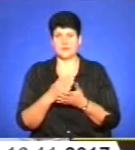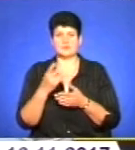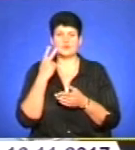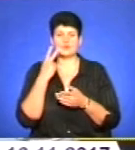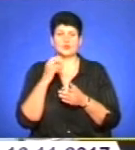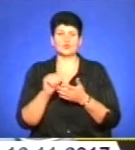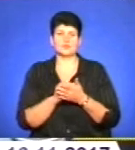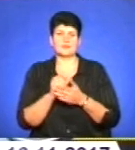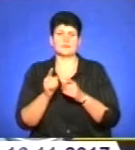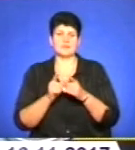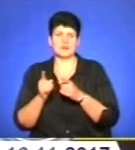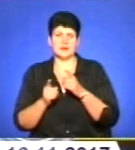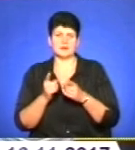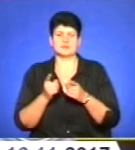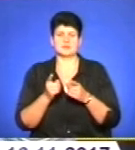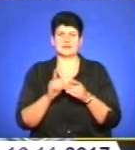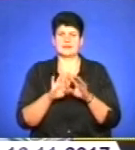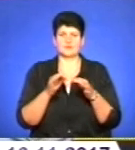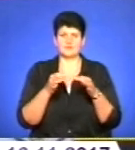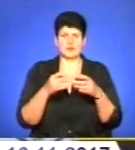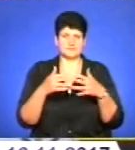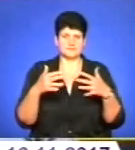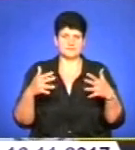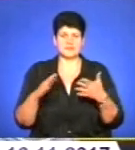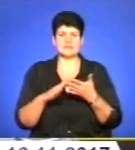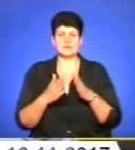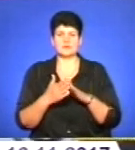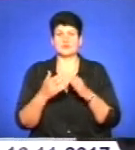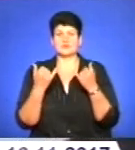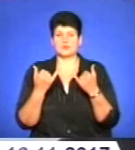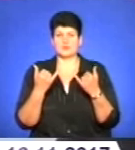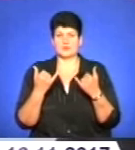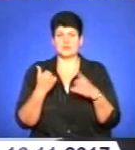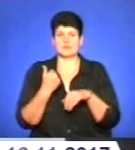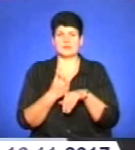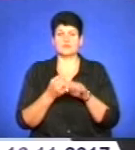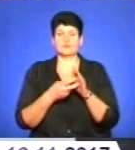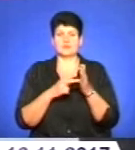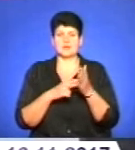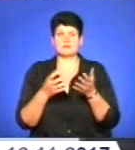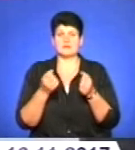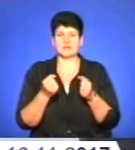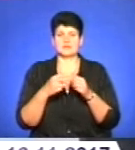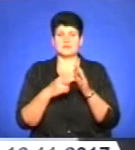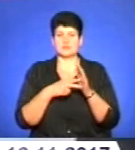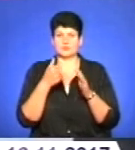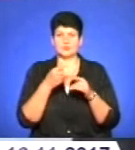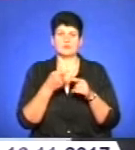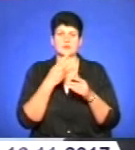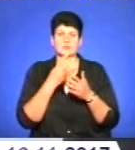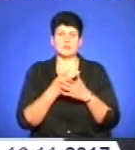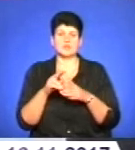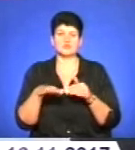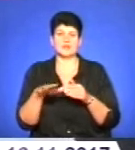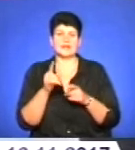документи то мінялися, то якісь правові статуси не дозволяли. Станено зараз в генплані, який депутати прийняли 17-го року, тут передбачена зона реконструкції.